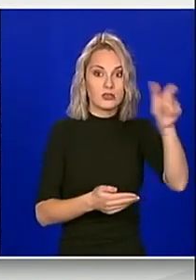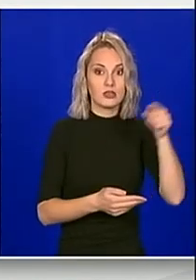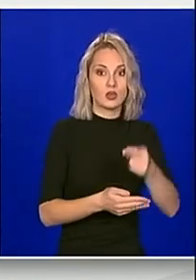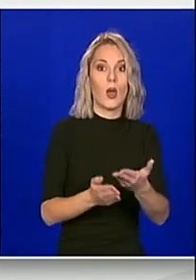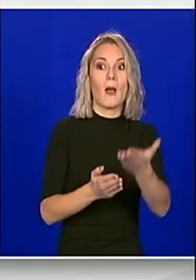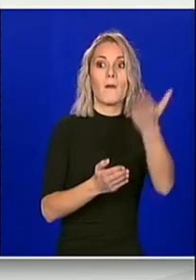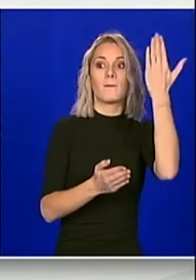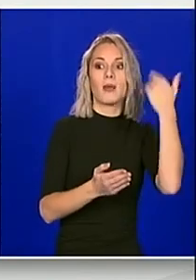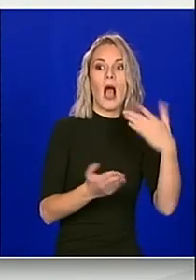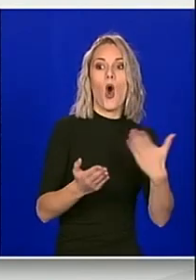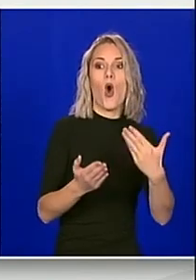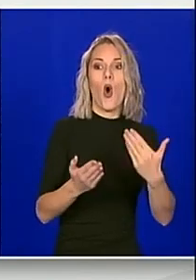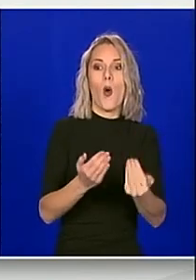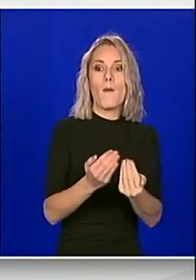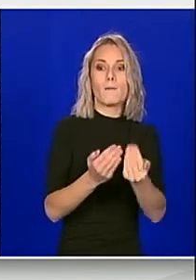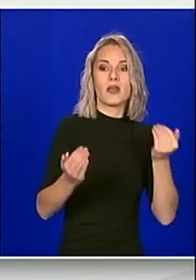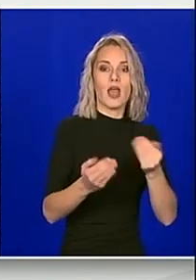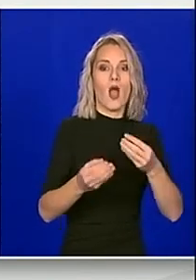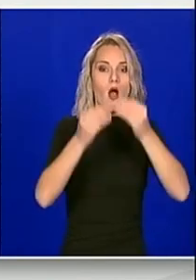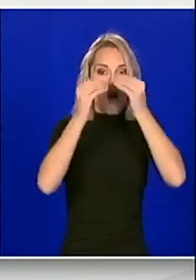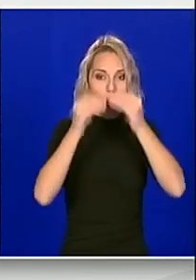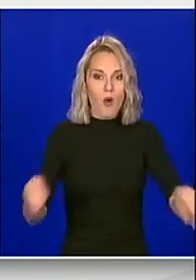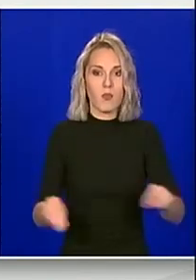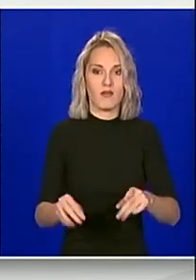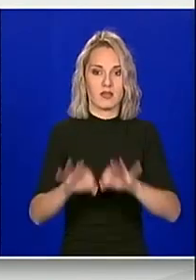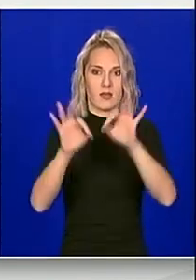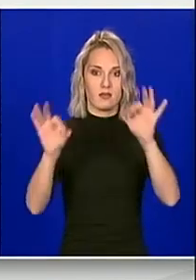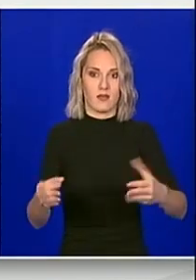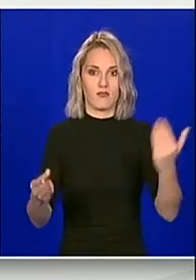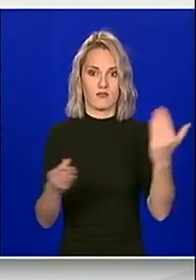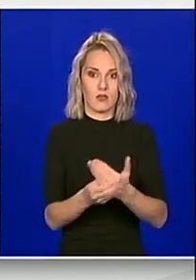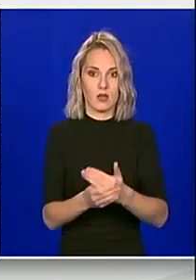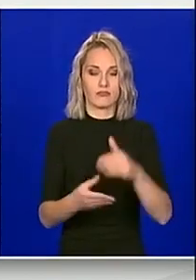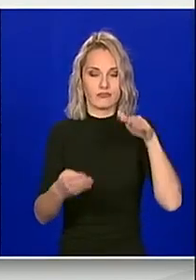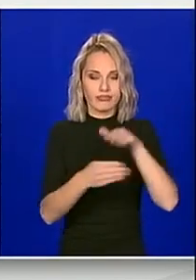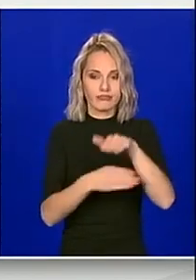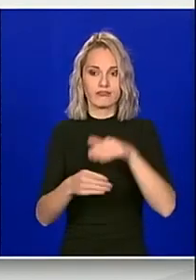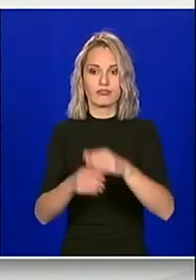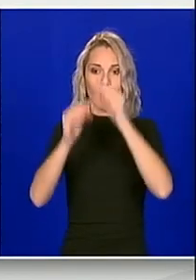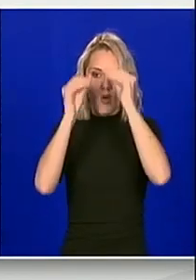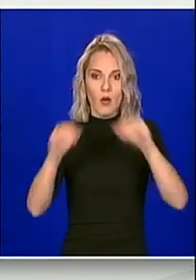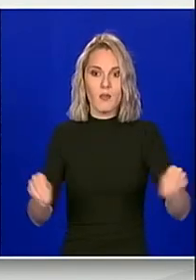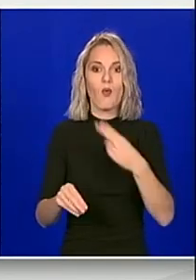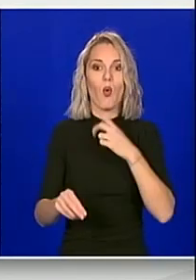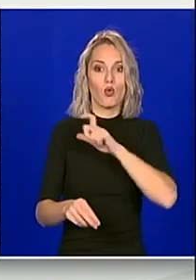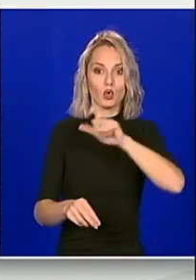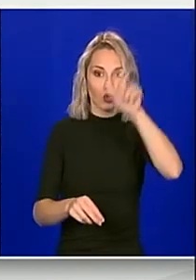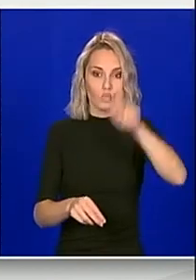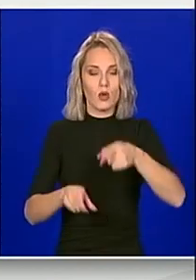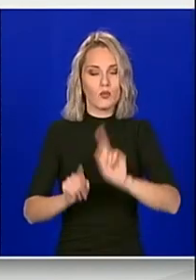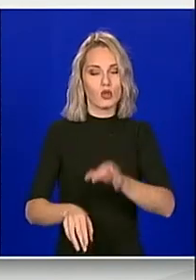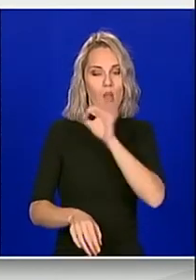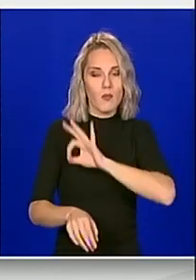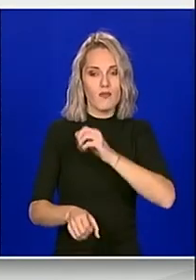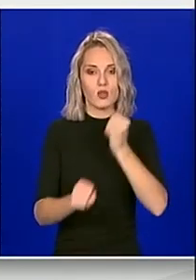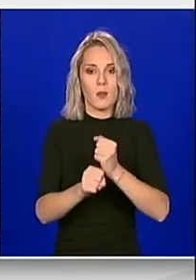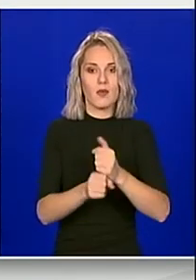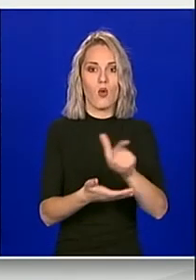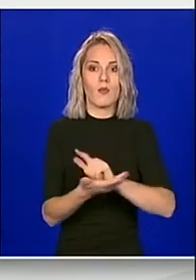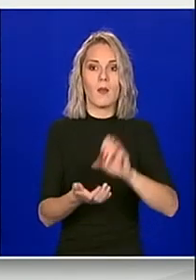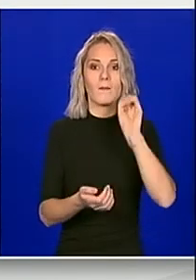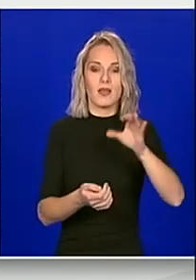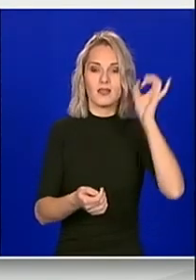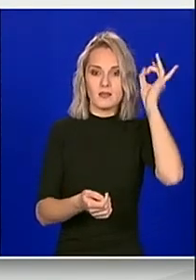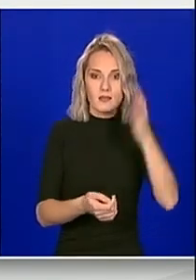obavijest, to je da javni bilježnik upućuje prethodnu obavijest dužniku, da dužnik može svoju obvezu ispuniti u roku od 15